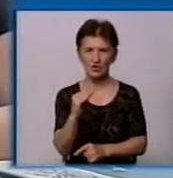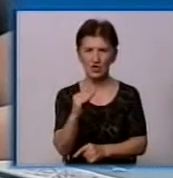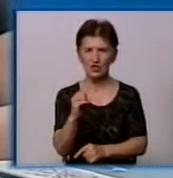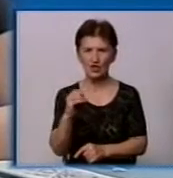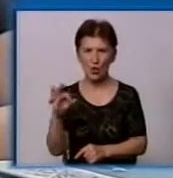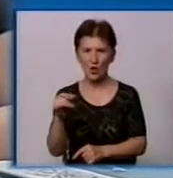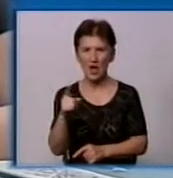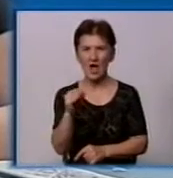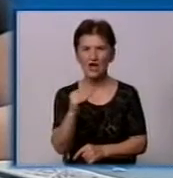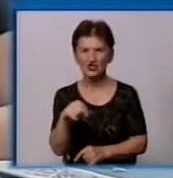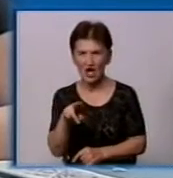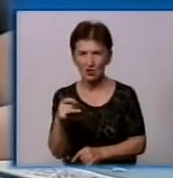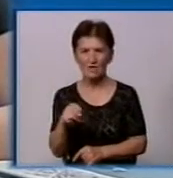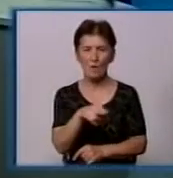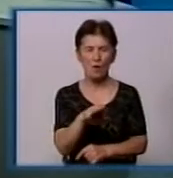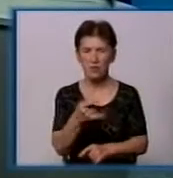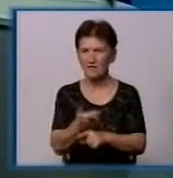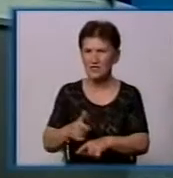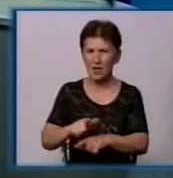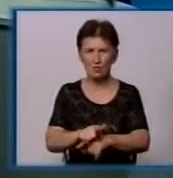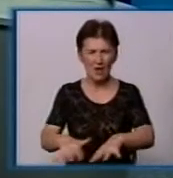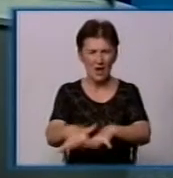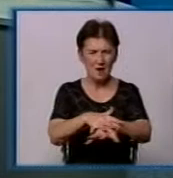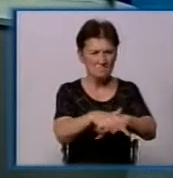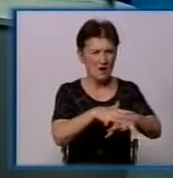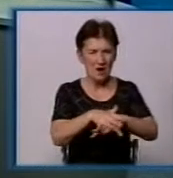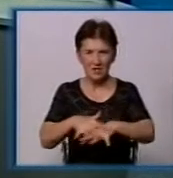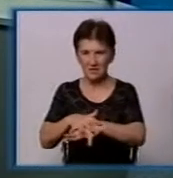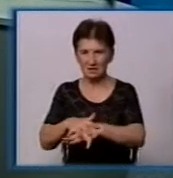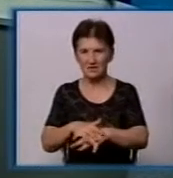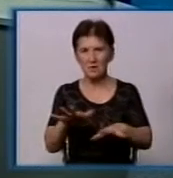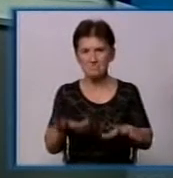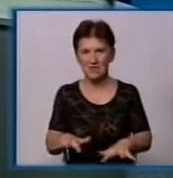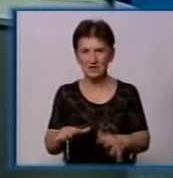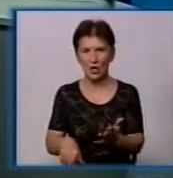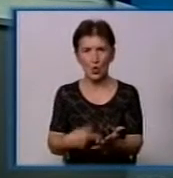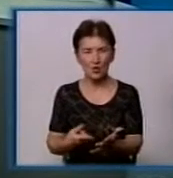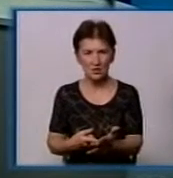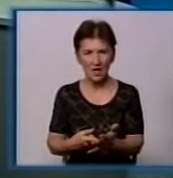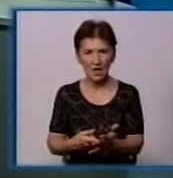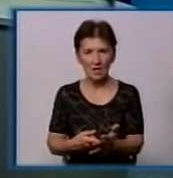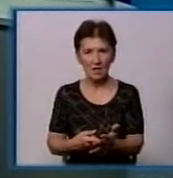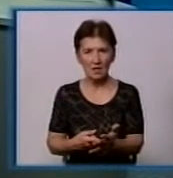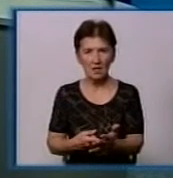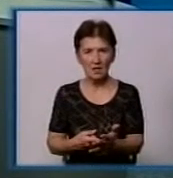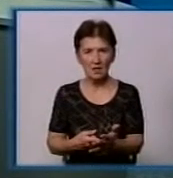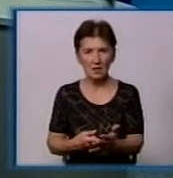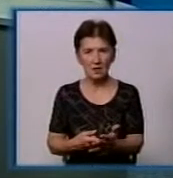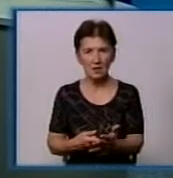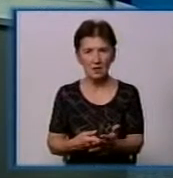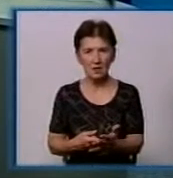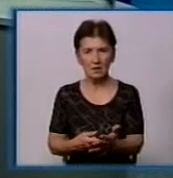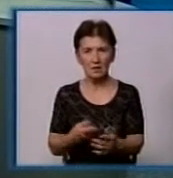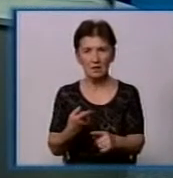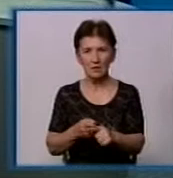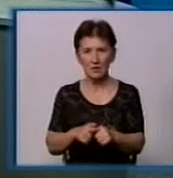Жадова, Попова, це найбільш масово населені міста міста міста, мікрорайони міста. Щільність